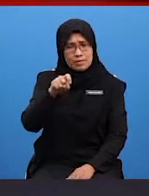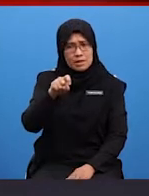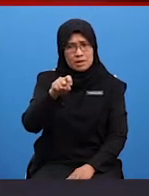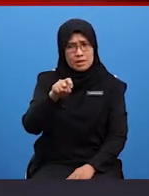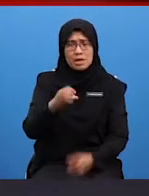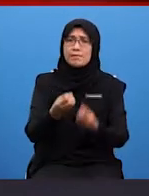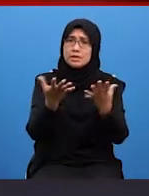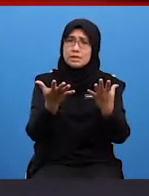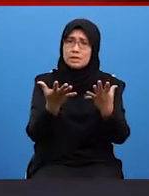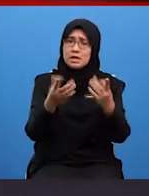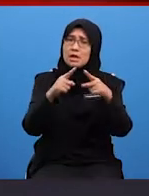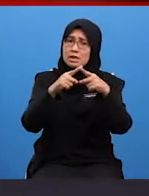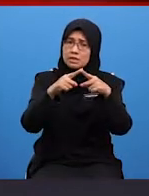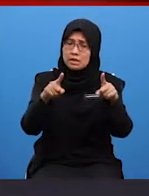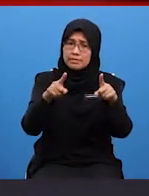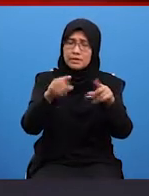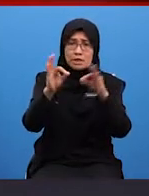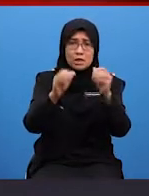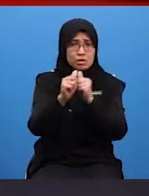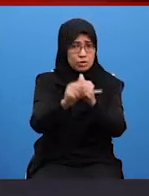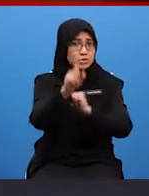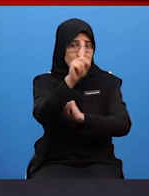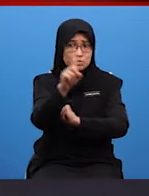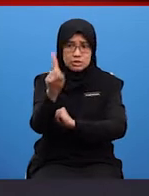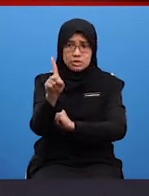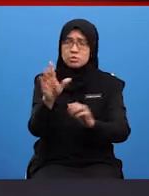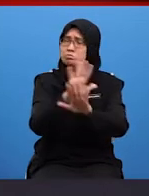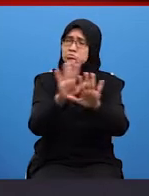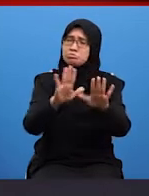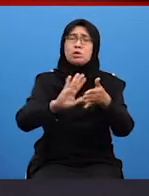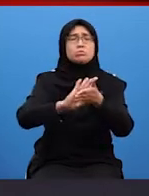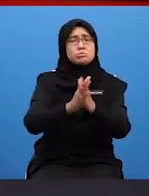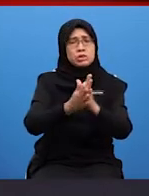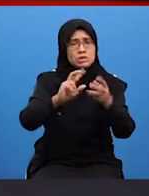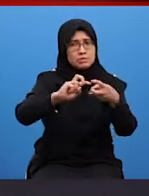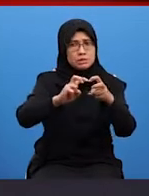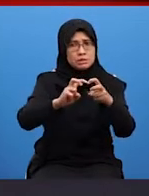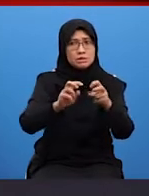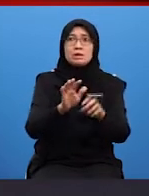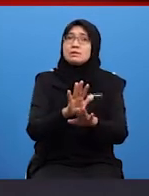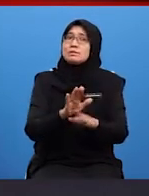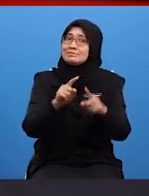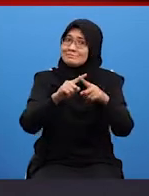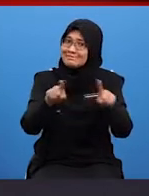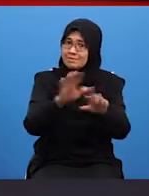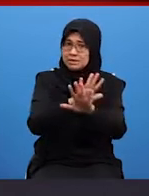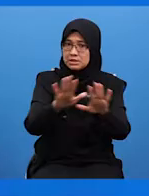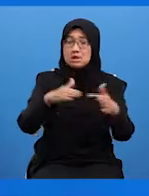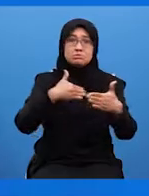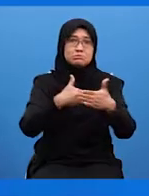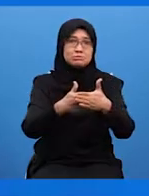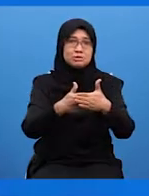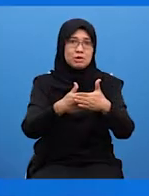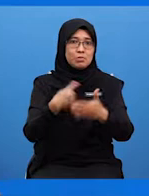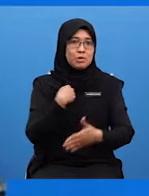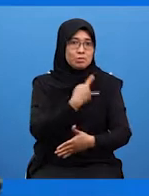walaupun dia renyah Tetapi kalau kita ikut satu persatu, ia tidak jadi masalah Tapi jangan sampai pula macam kita nak tulis tesis